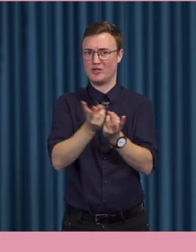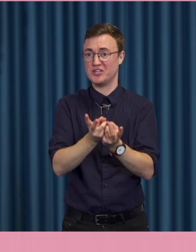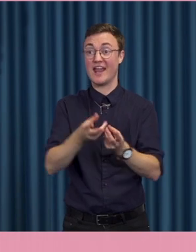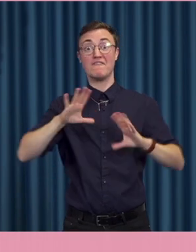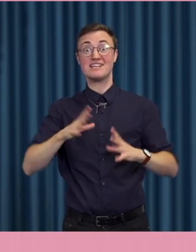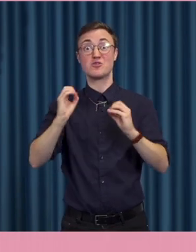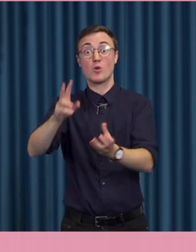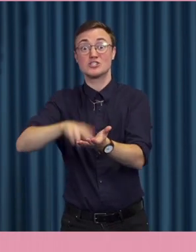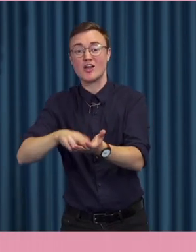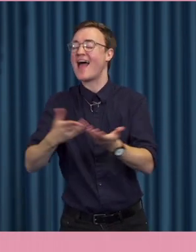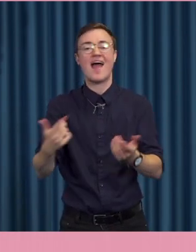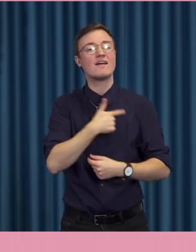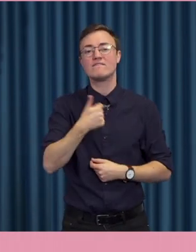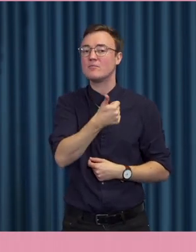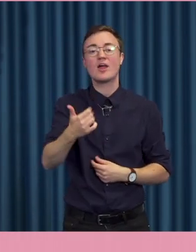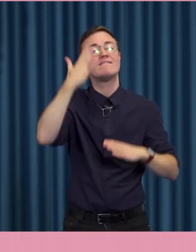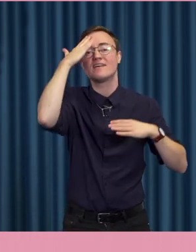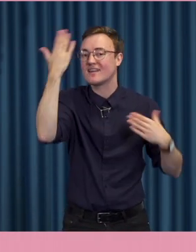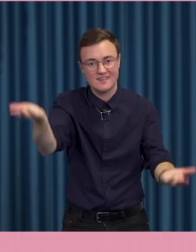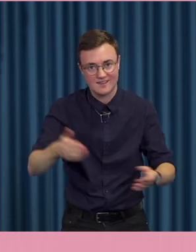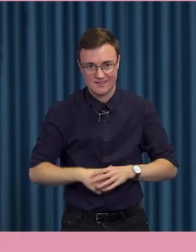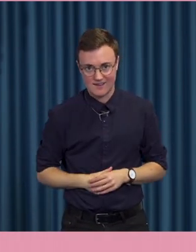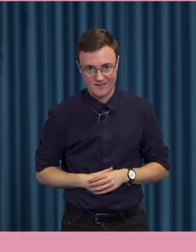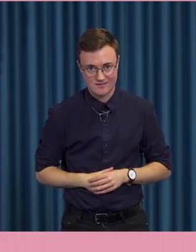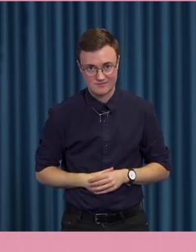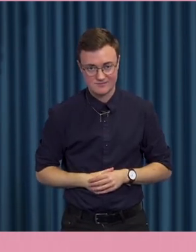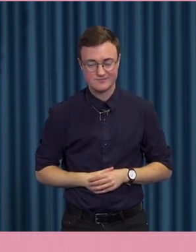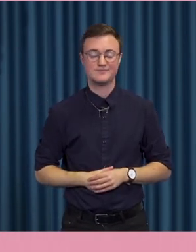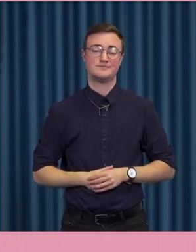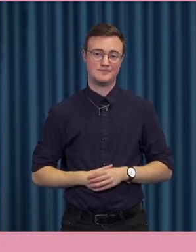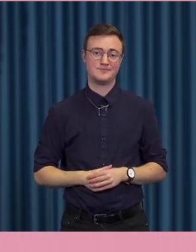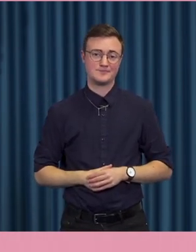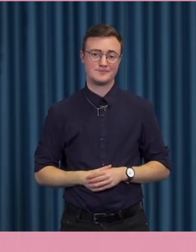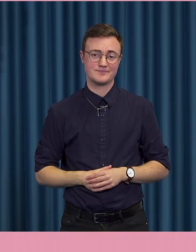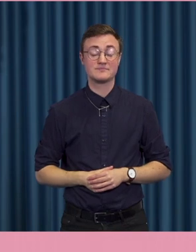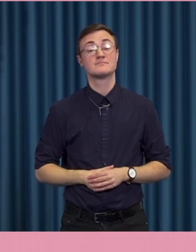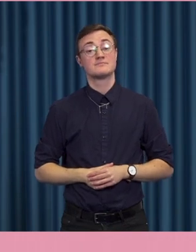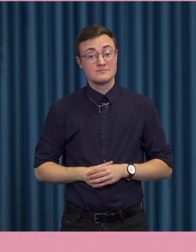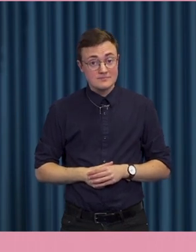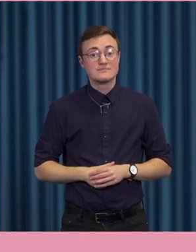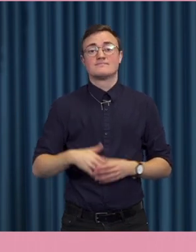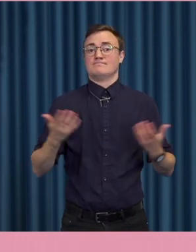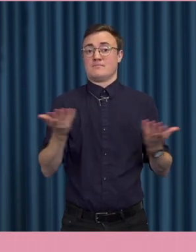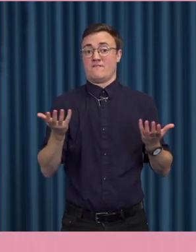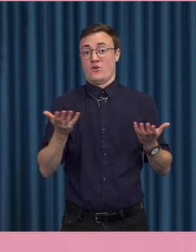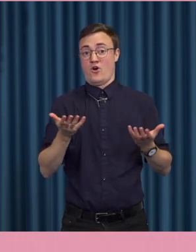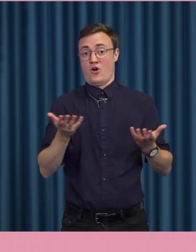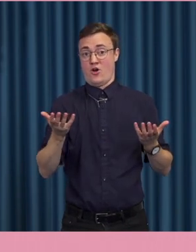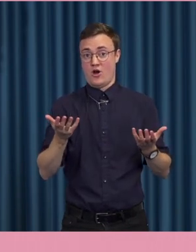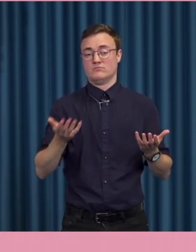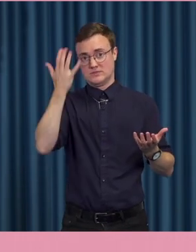inte finns några skadliga effekter. Det betyder bara att vi inte vet än. Men det man kan ändå säga är att